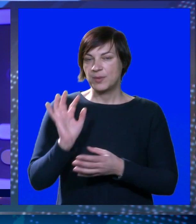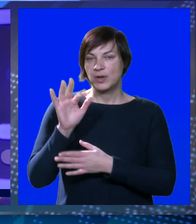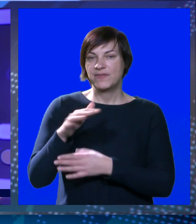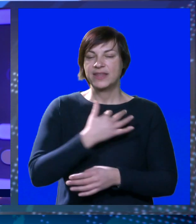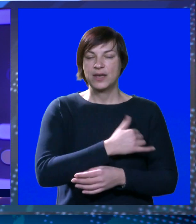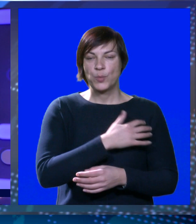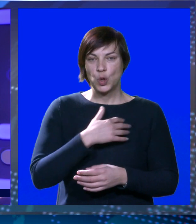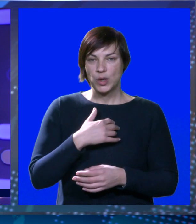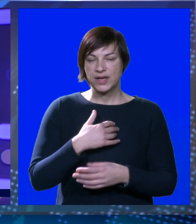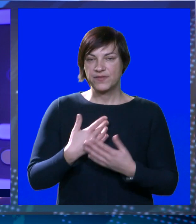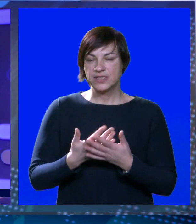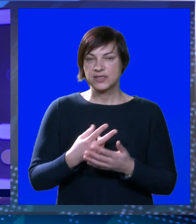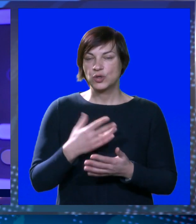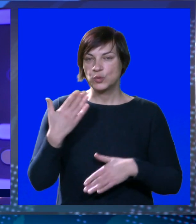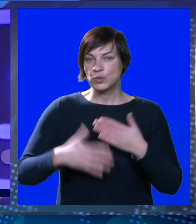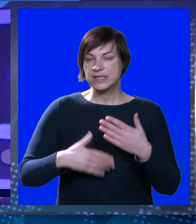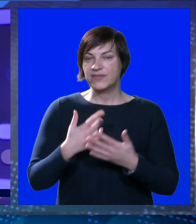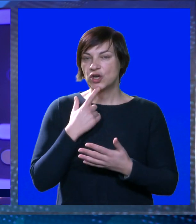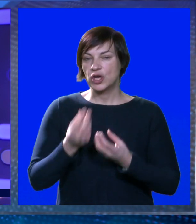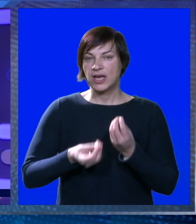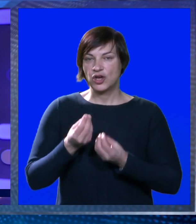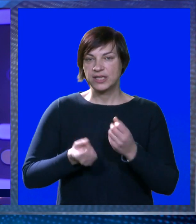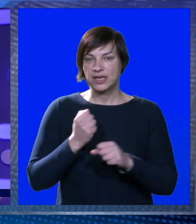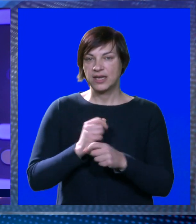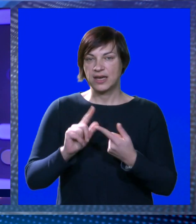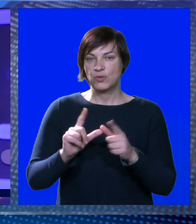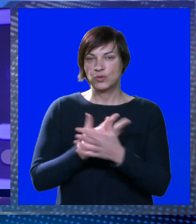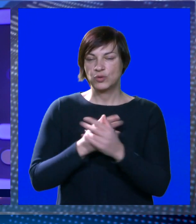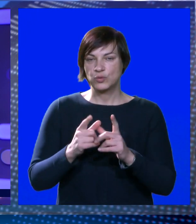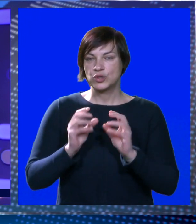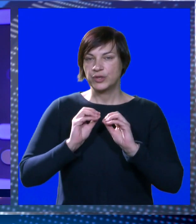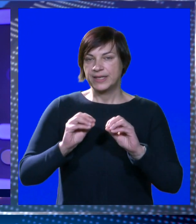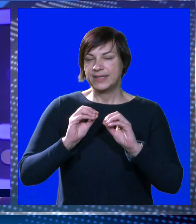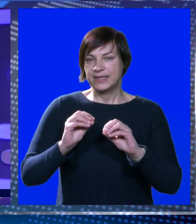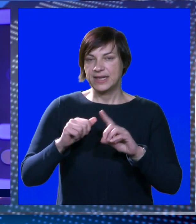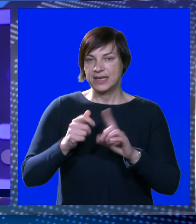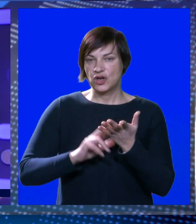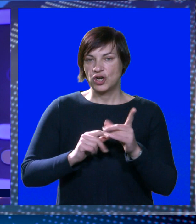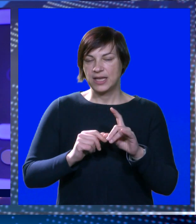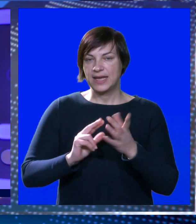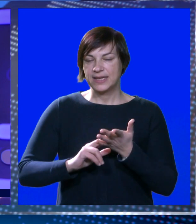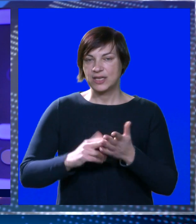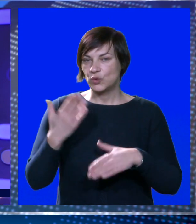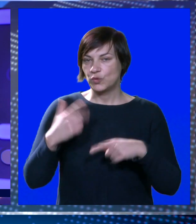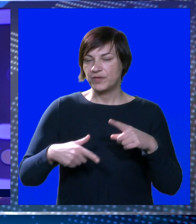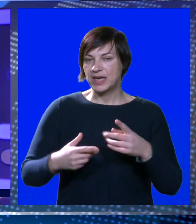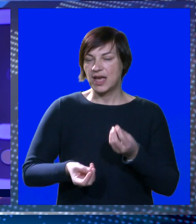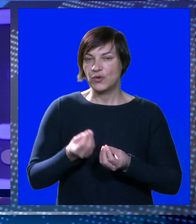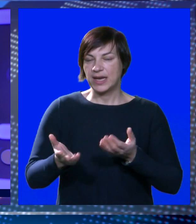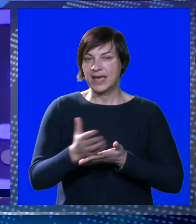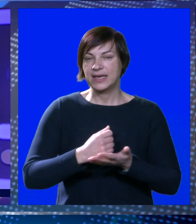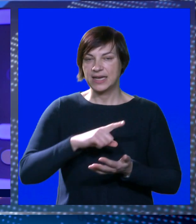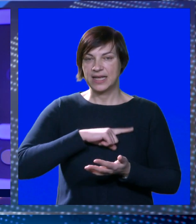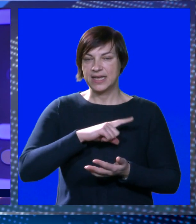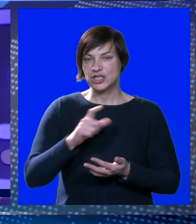vaterpolo u Hrvatskoj. U završnici koja je odigrana u Gružu, momča trenera Hrvoja Koljanina u finalu je nadigrala